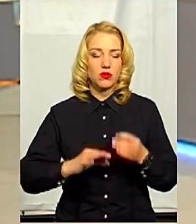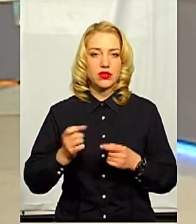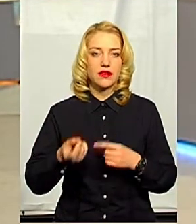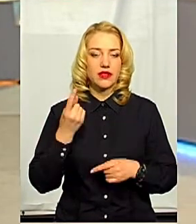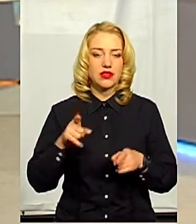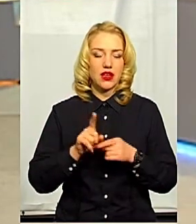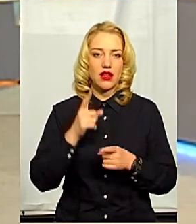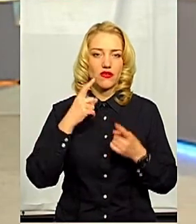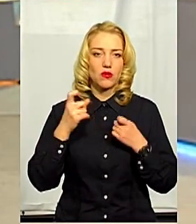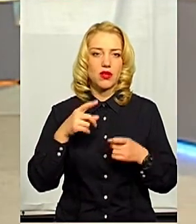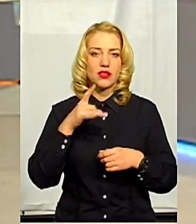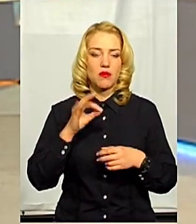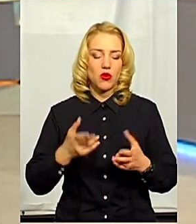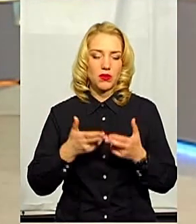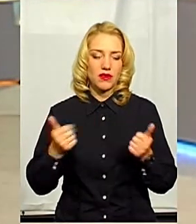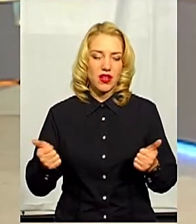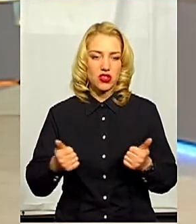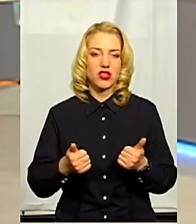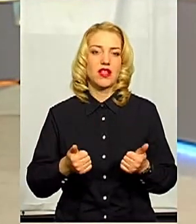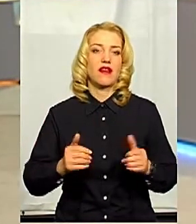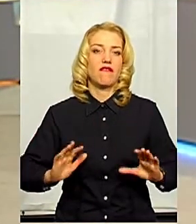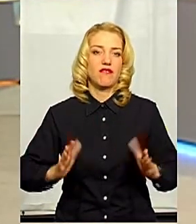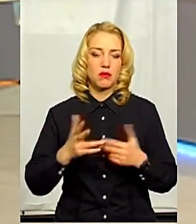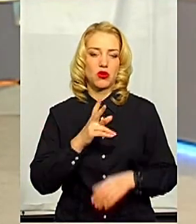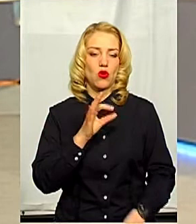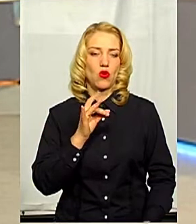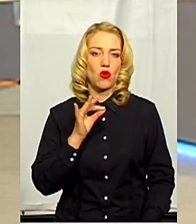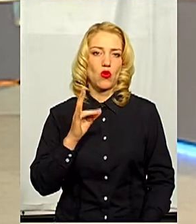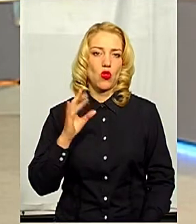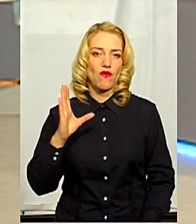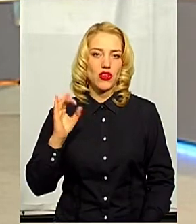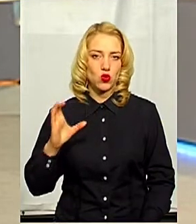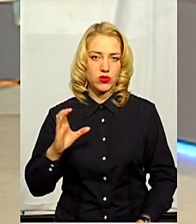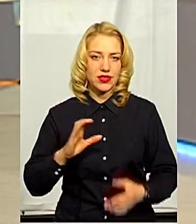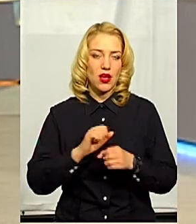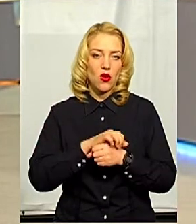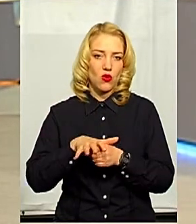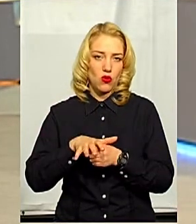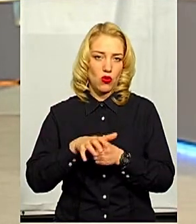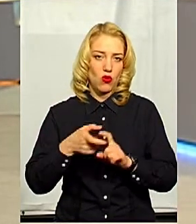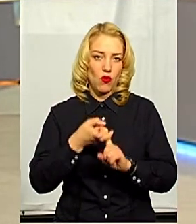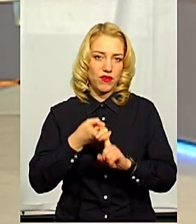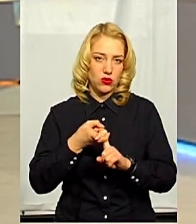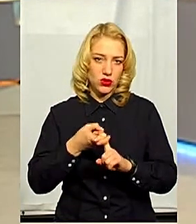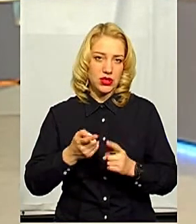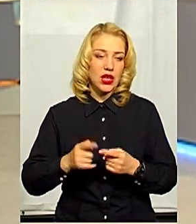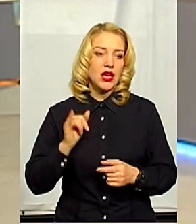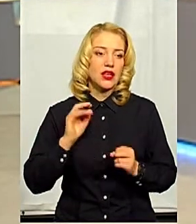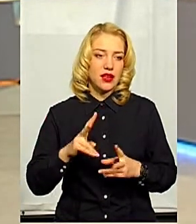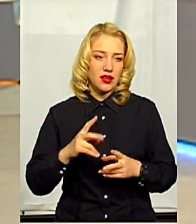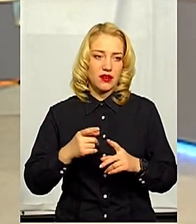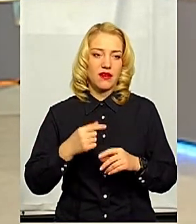'явилася інформація про підтверджений випадок коронавірусу. У Чернівецькій області, як я вже згадувала, як